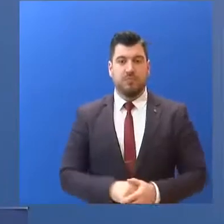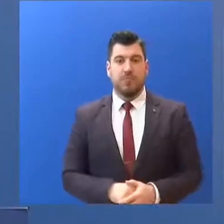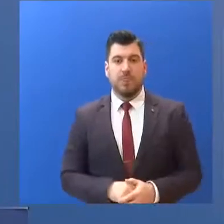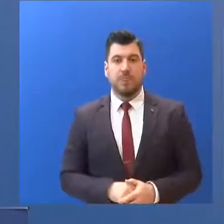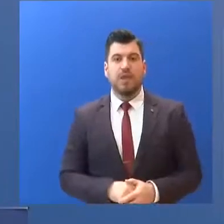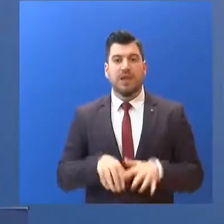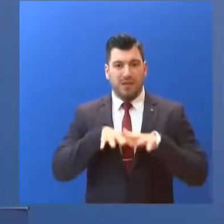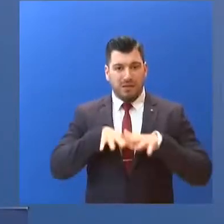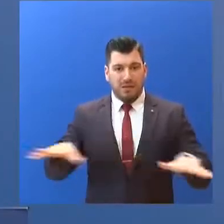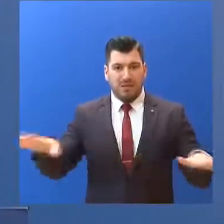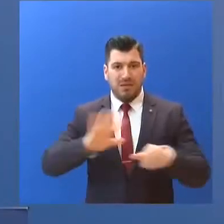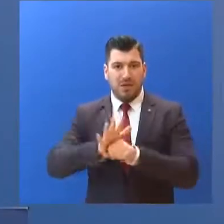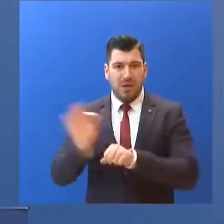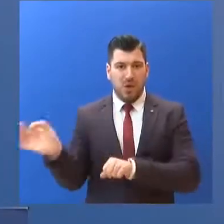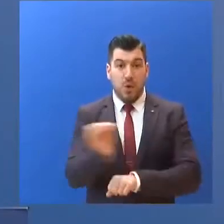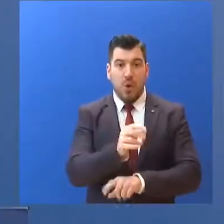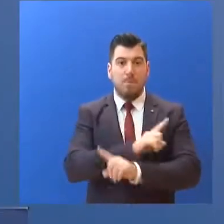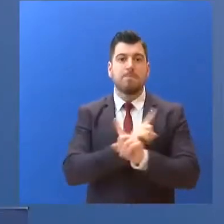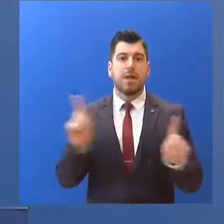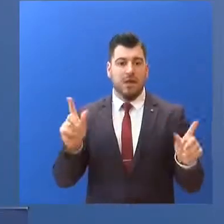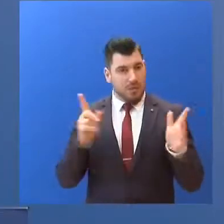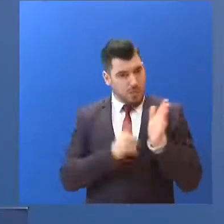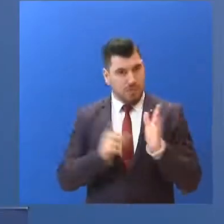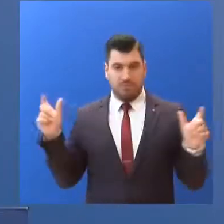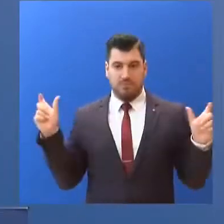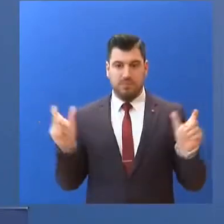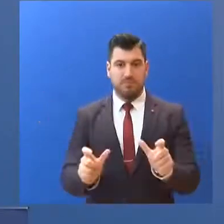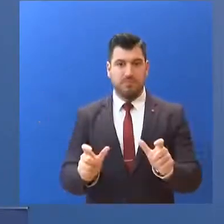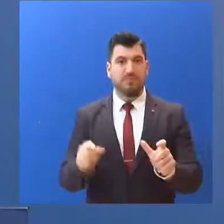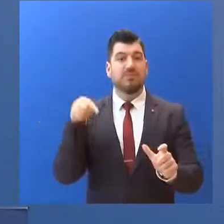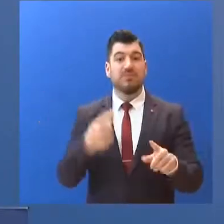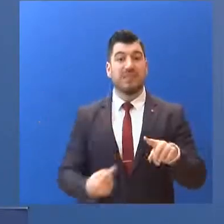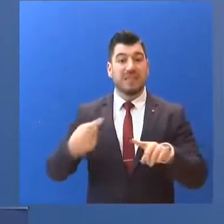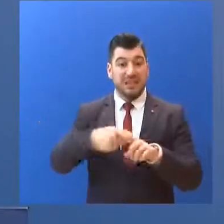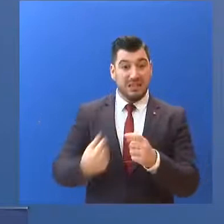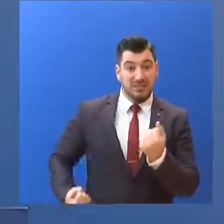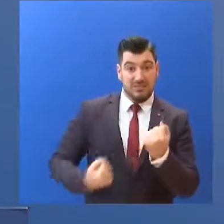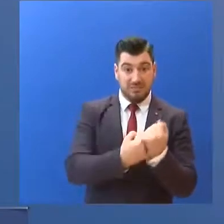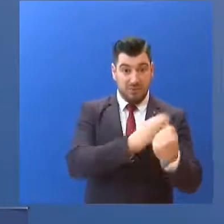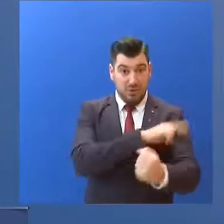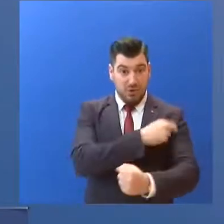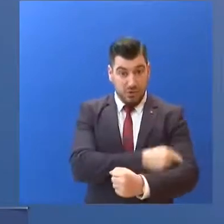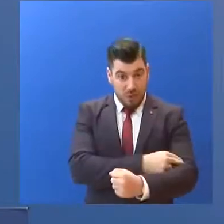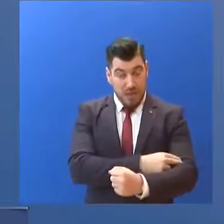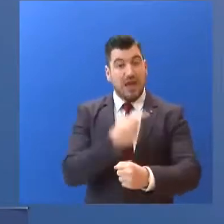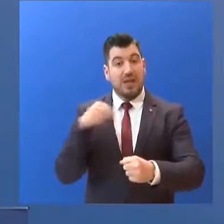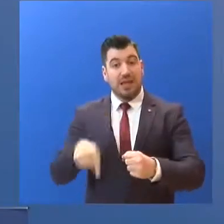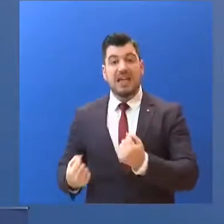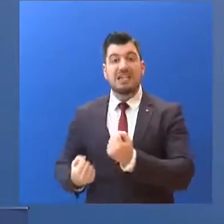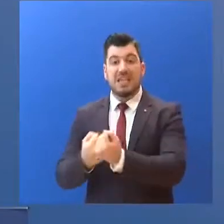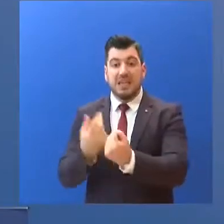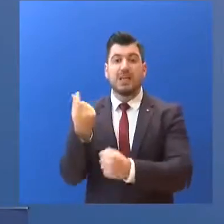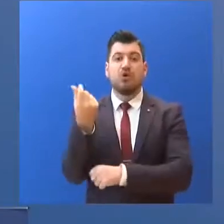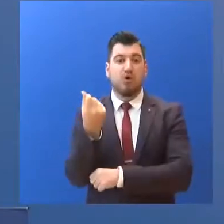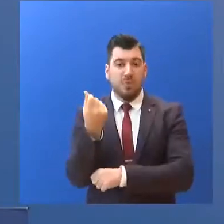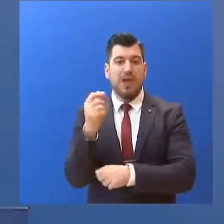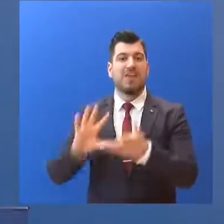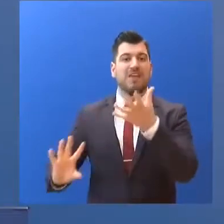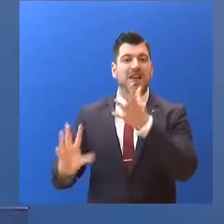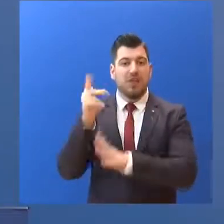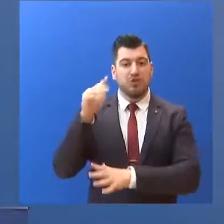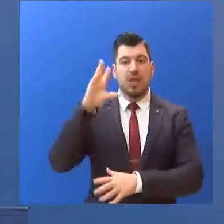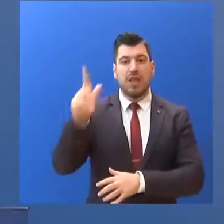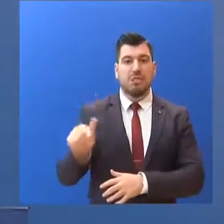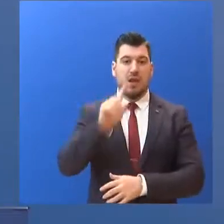της διασφοράς του ιού. Την ενίσχυση του συστήματος υγείας. Και βέβαια, τη στήριξη της οικονομίας... και τη βελτίωση της